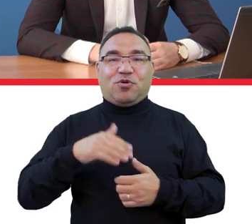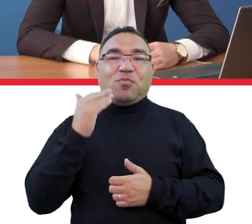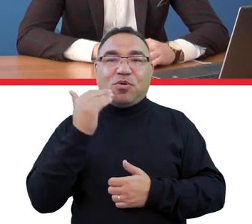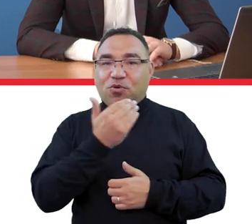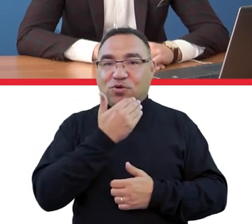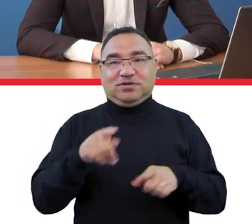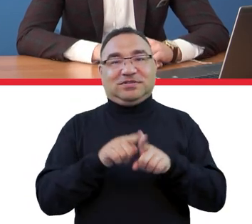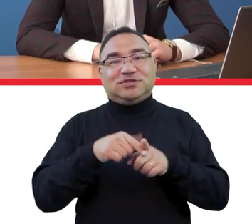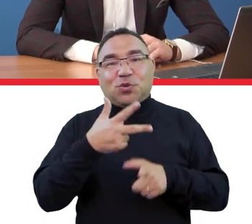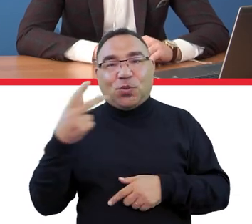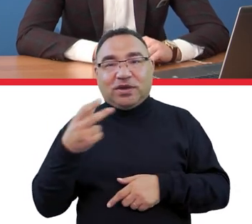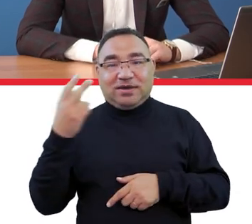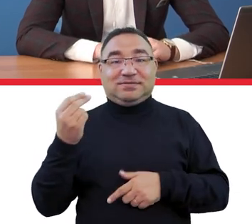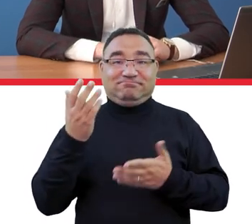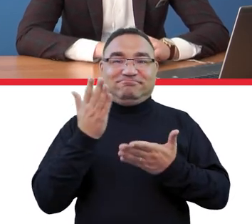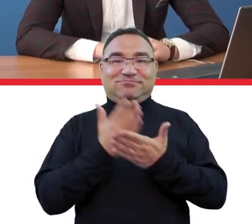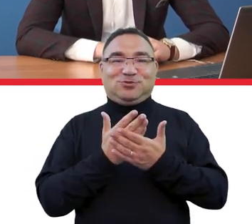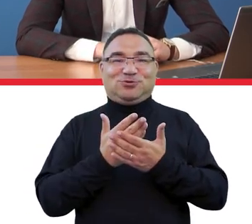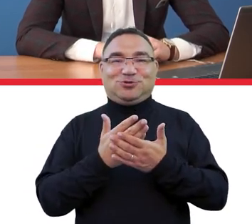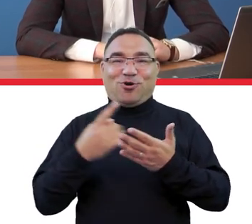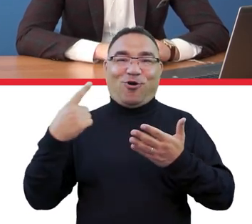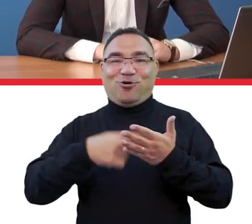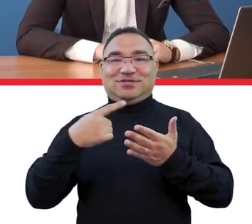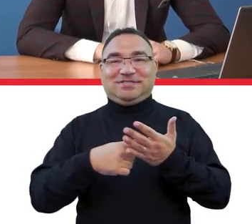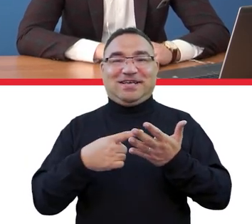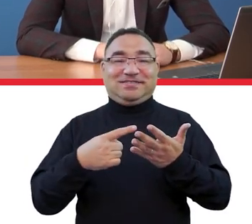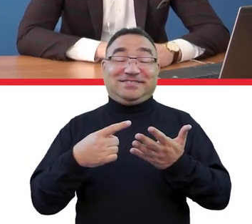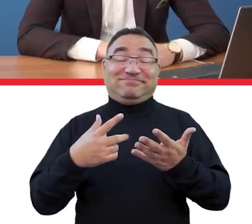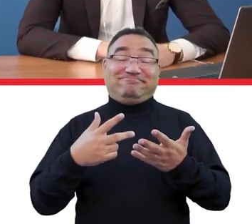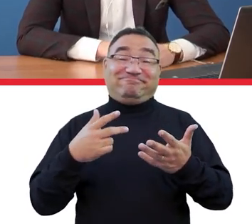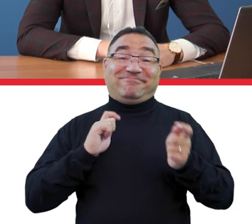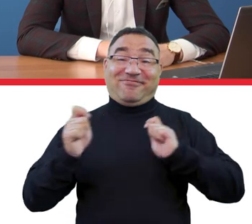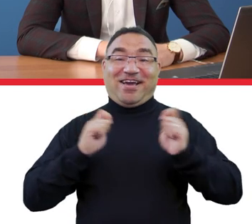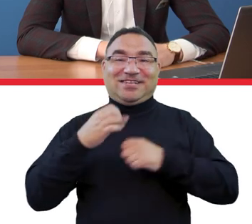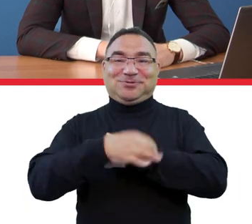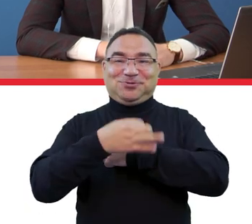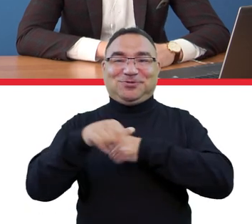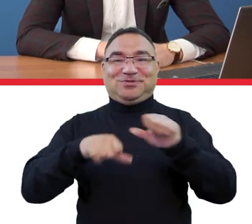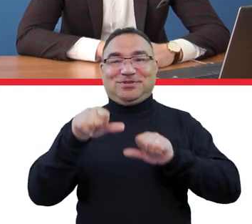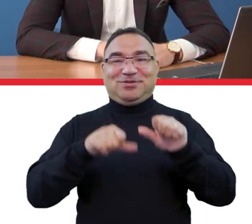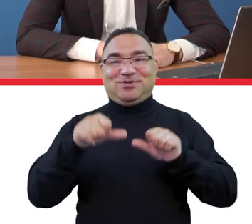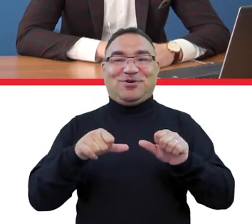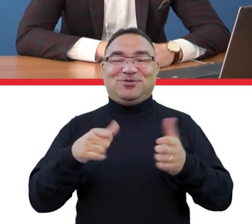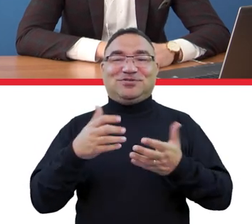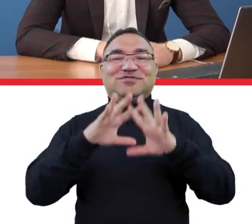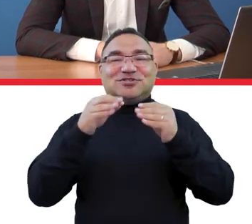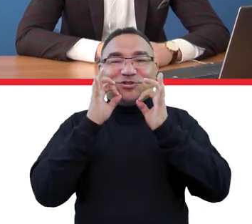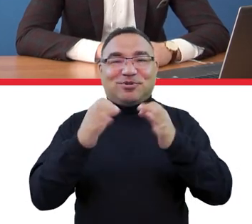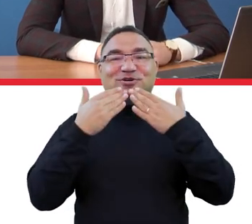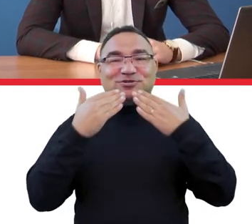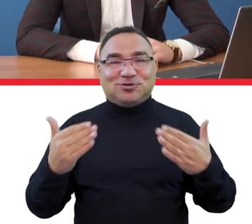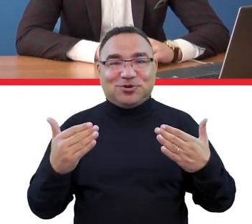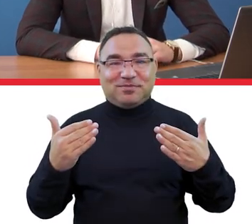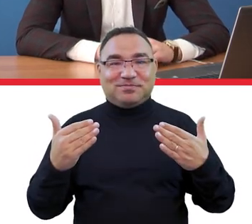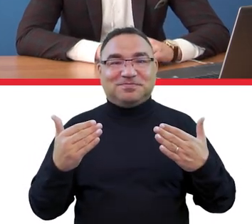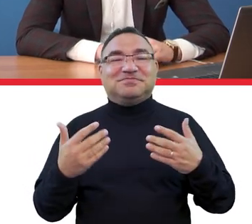a nawet miłego weekendu ponieważ to jeden z ostatnich wakacyjnych weekendów dla studentów w tym roku wszystkiego dobrego dziękuję bardzo